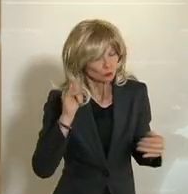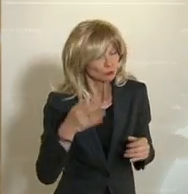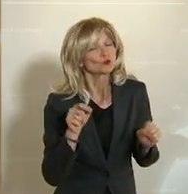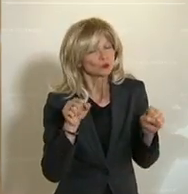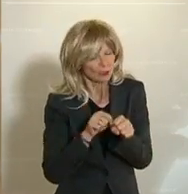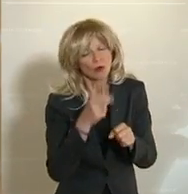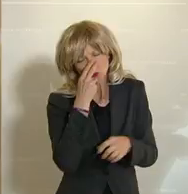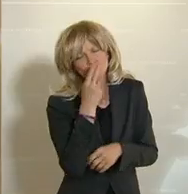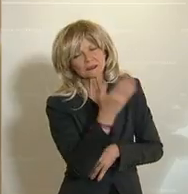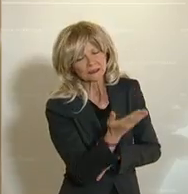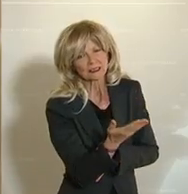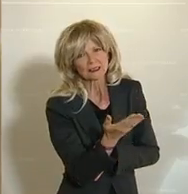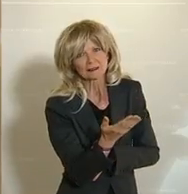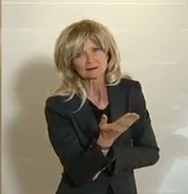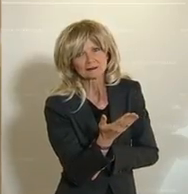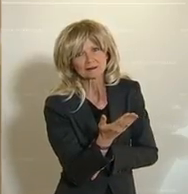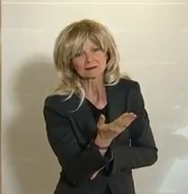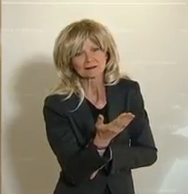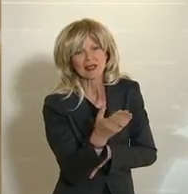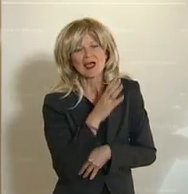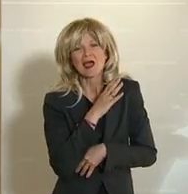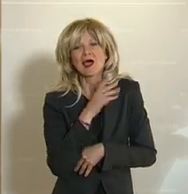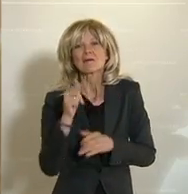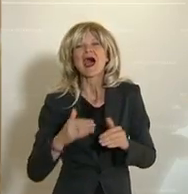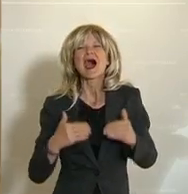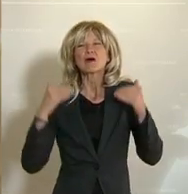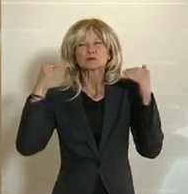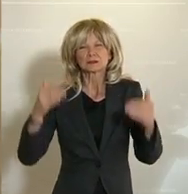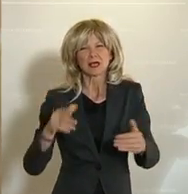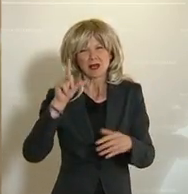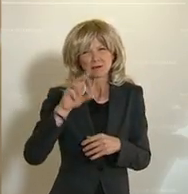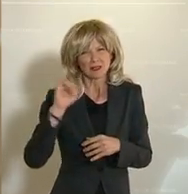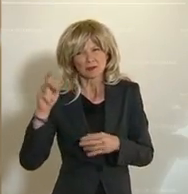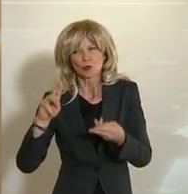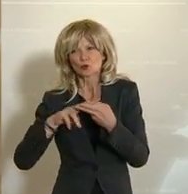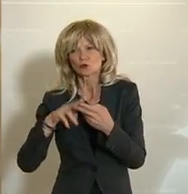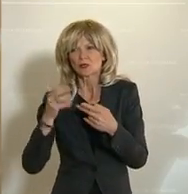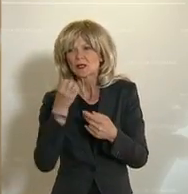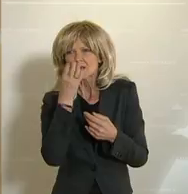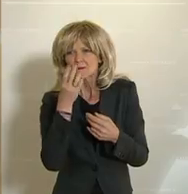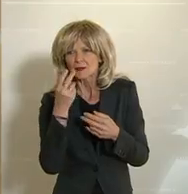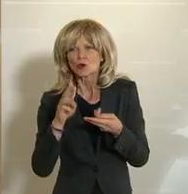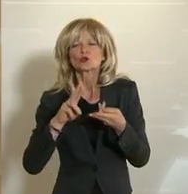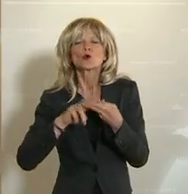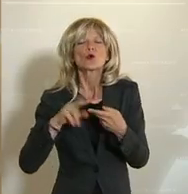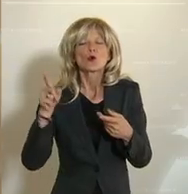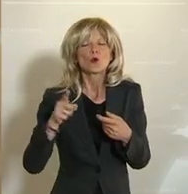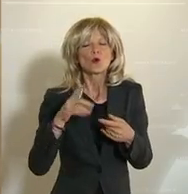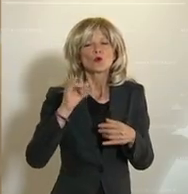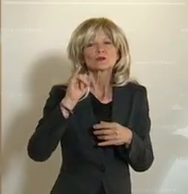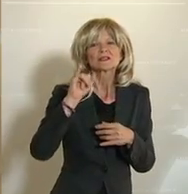Akteur wird aber außerhalb vom Libanon massiv vom Iran eingesetzt, wenn es darum geht,